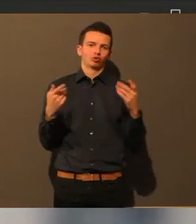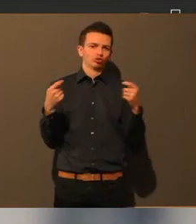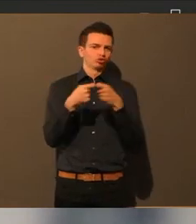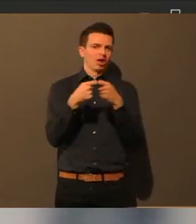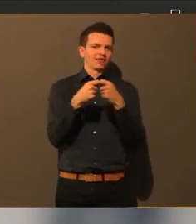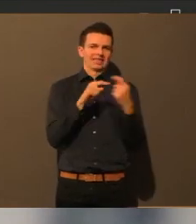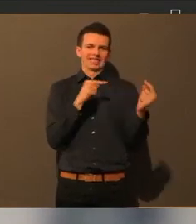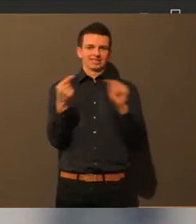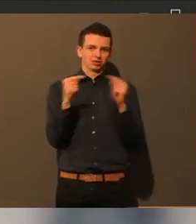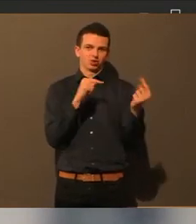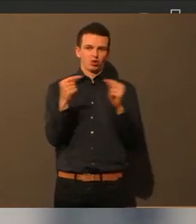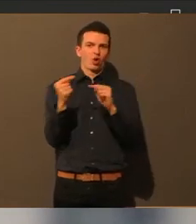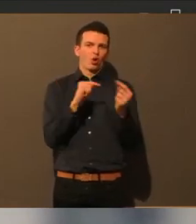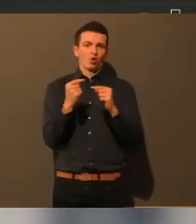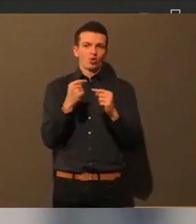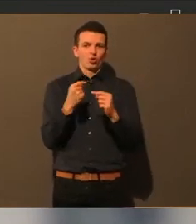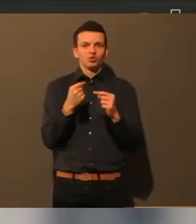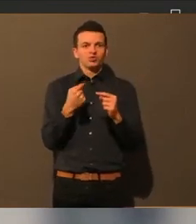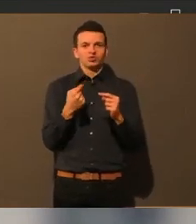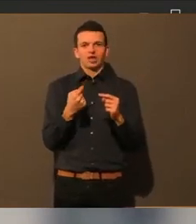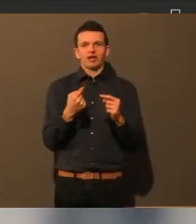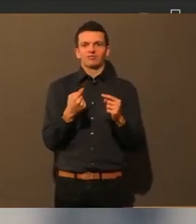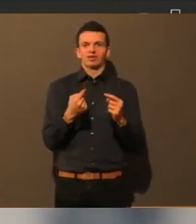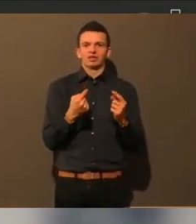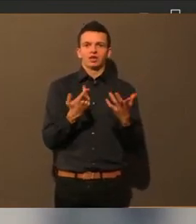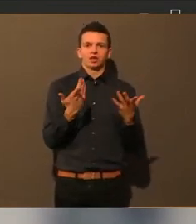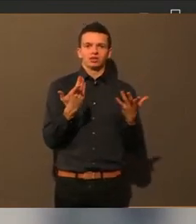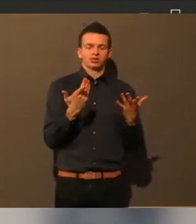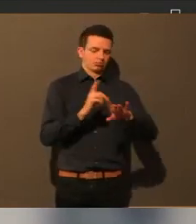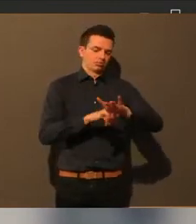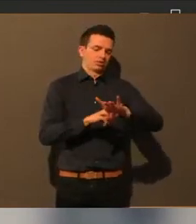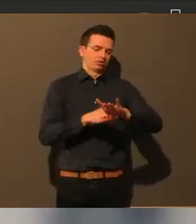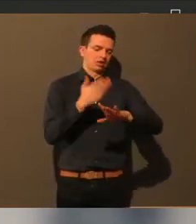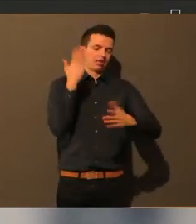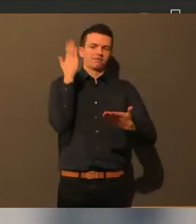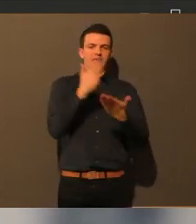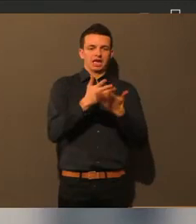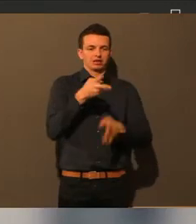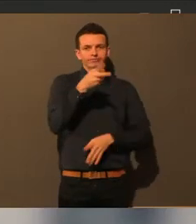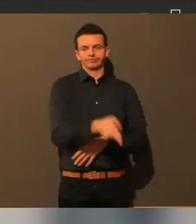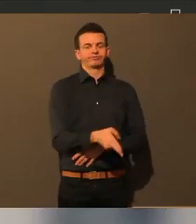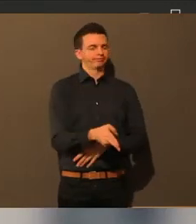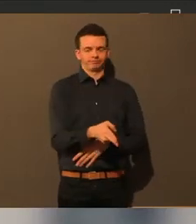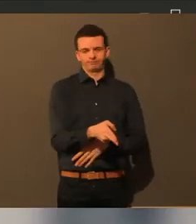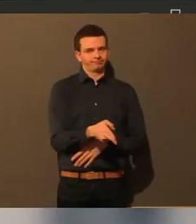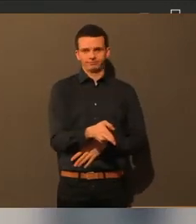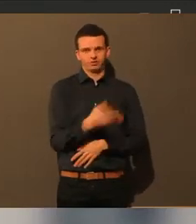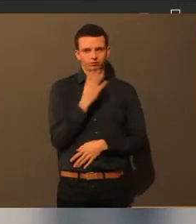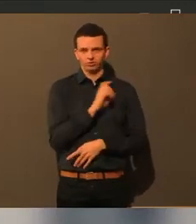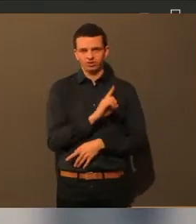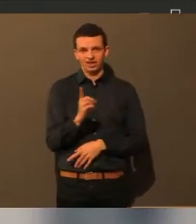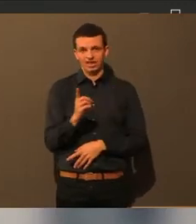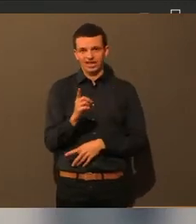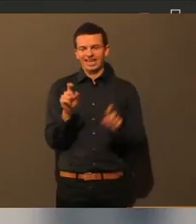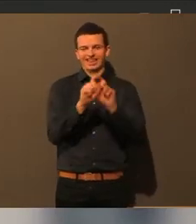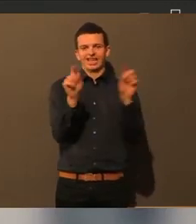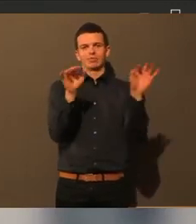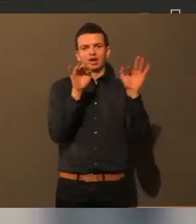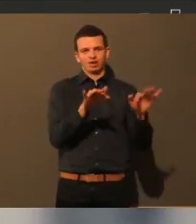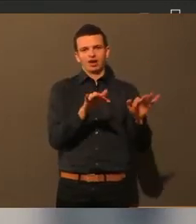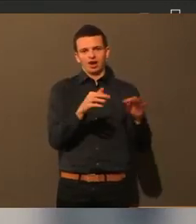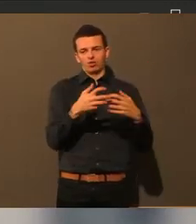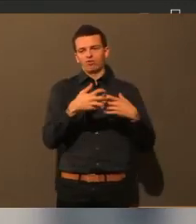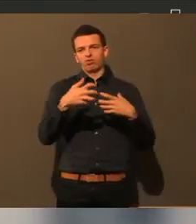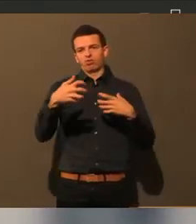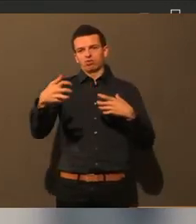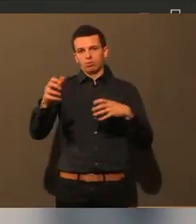Sitzung sollte man auch so lange machen, solange einfach auch Themen da sind. Und ich hoffe, der Bürgerbeirat sieht es auch so, dass wir, glaube ich, heute wirklich noch